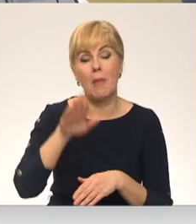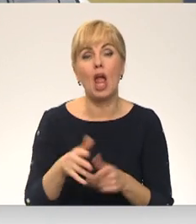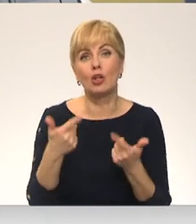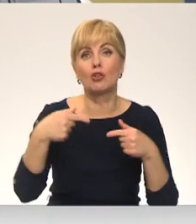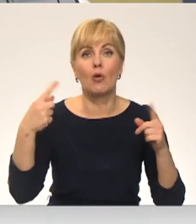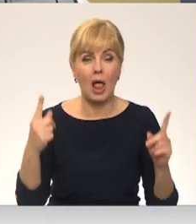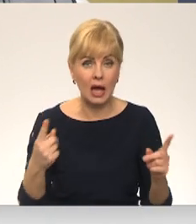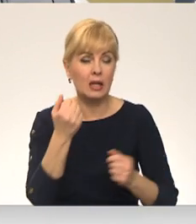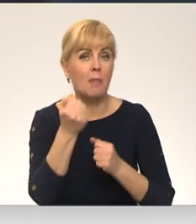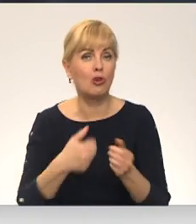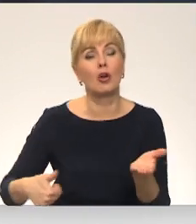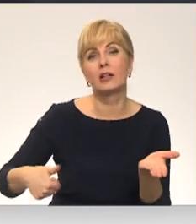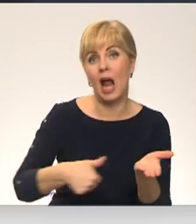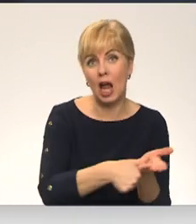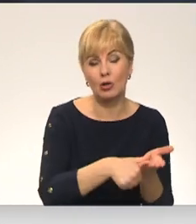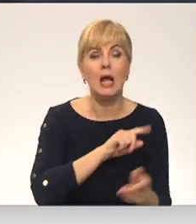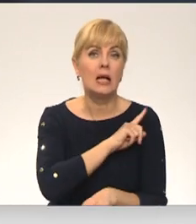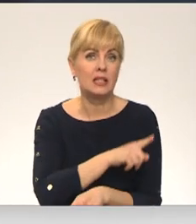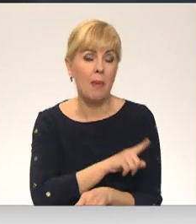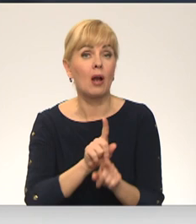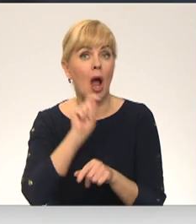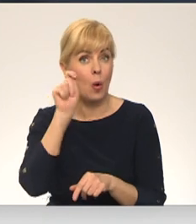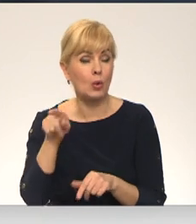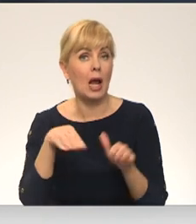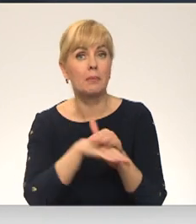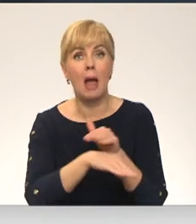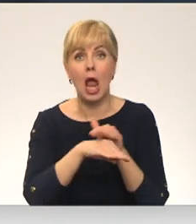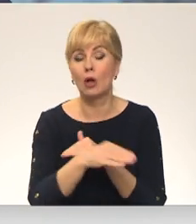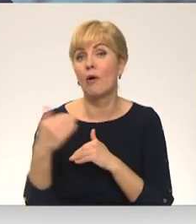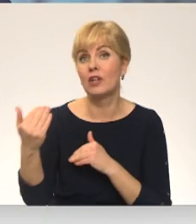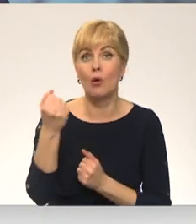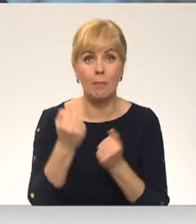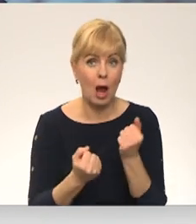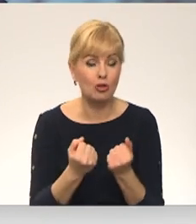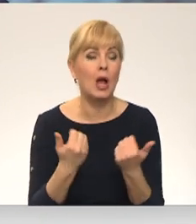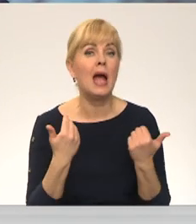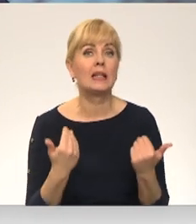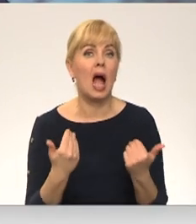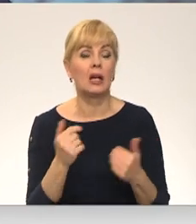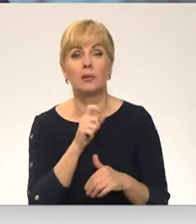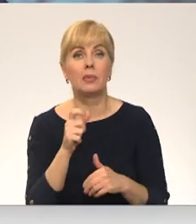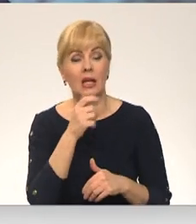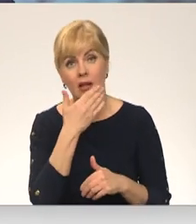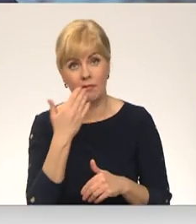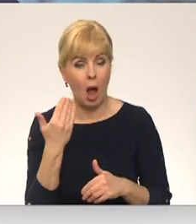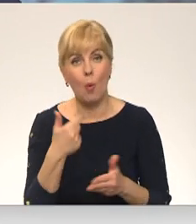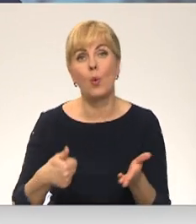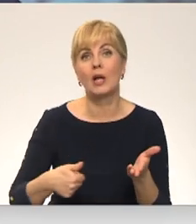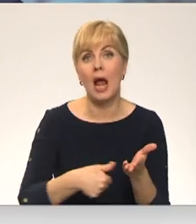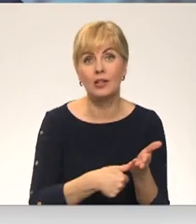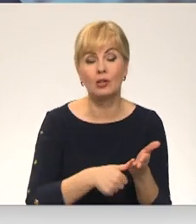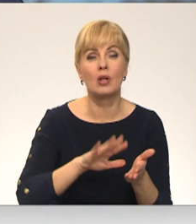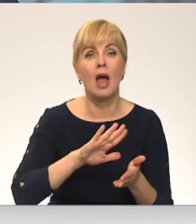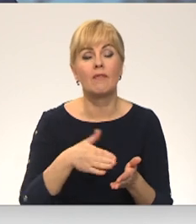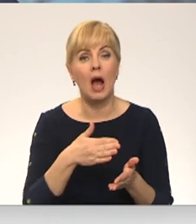transporta līdzeklis jāreģistrē, ir spēkā arī Ukrainas bēgļu mašīnām. Ne, uz dotovu brīdi nav nekādi reģistrācijas vai